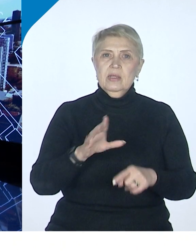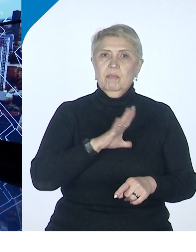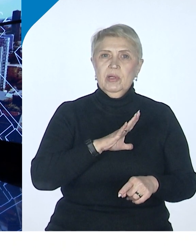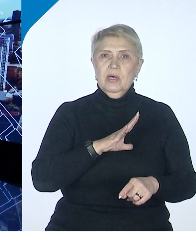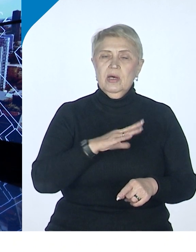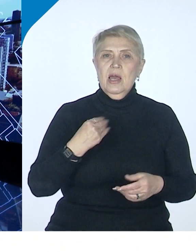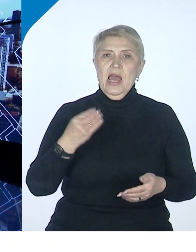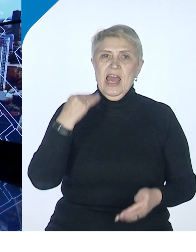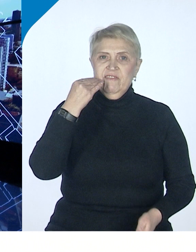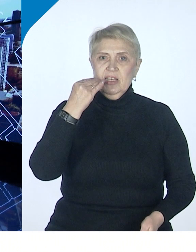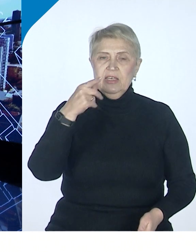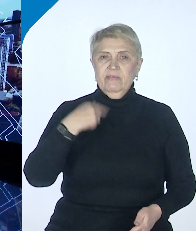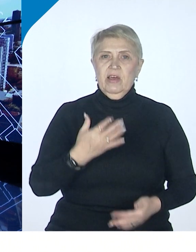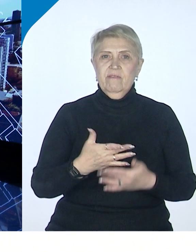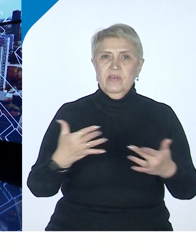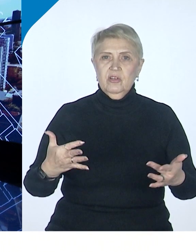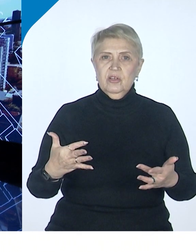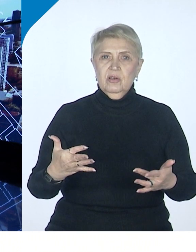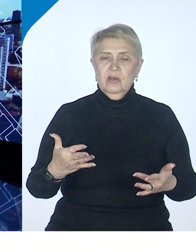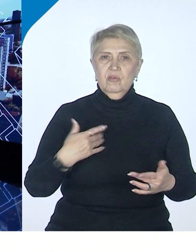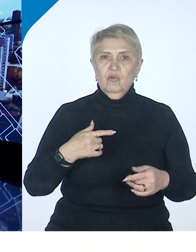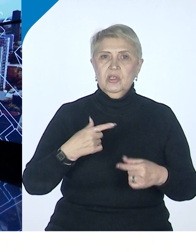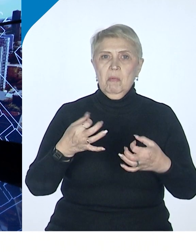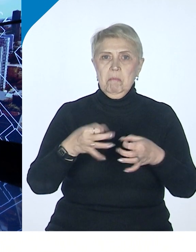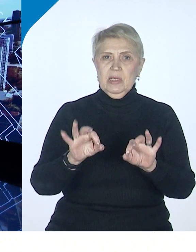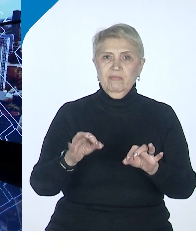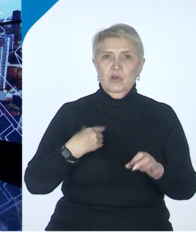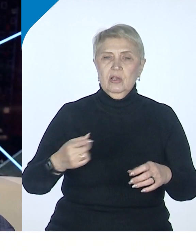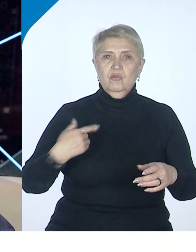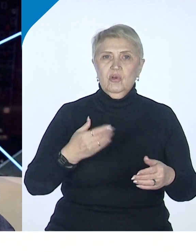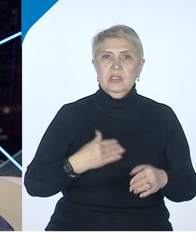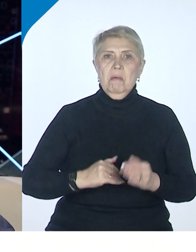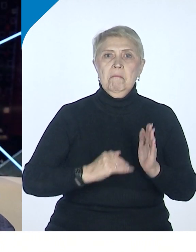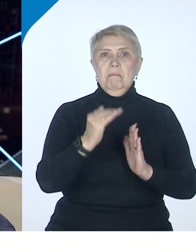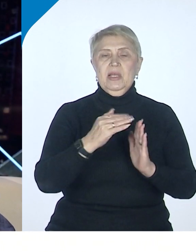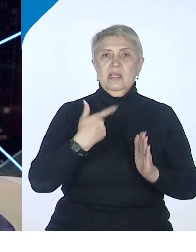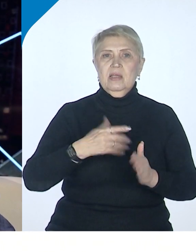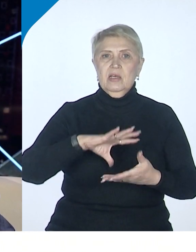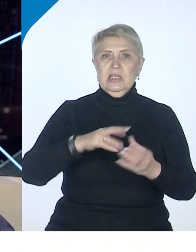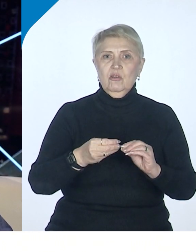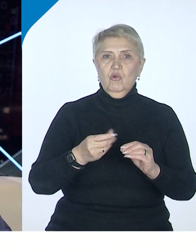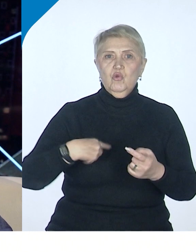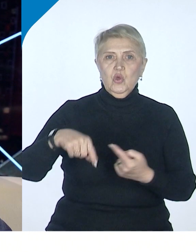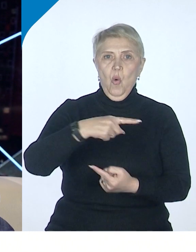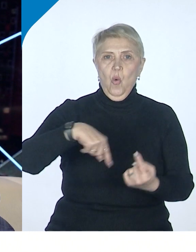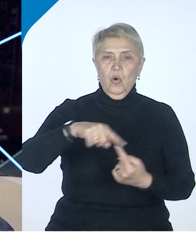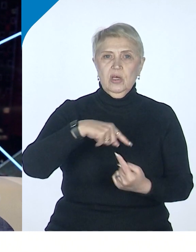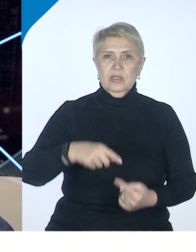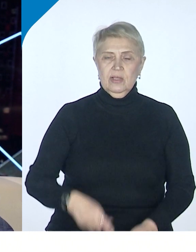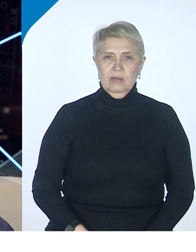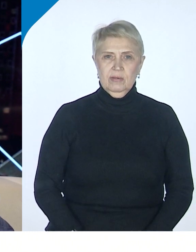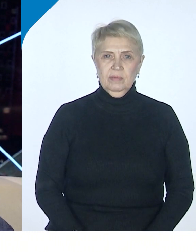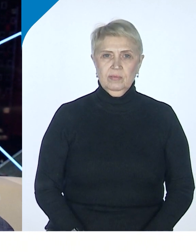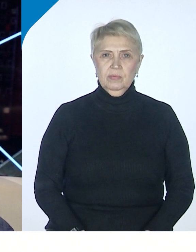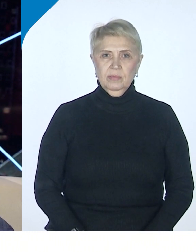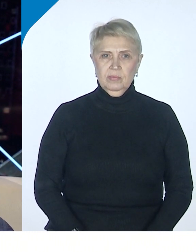эффективная вещь, которая позволила целые отрасли поднять на Дальнем Востоке. И позволила все-таки